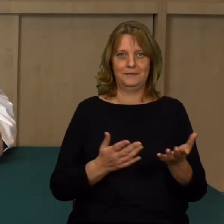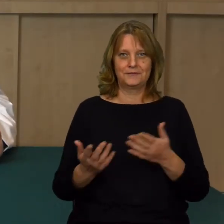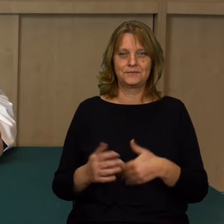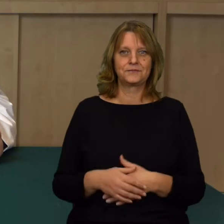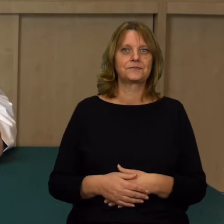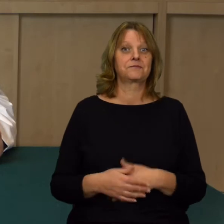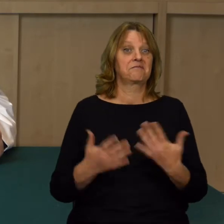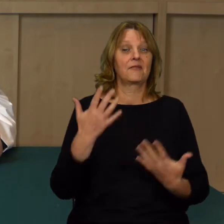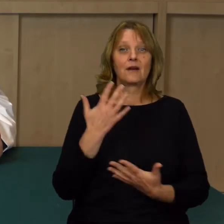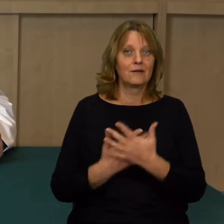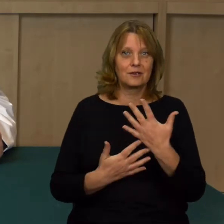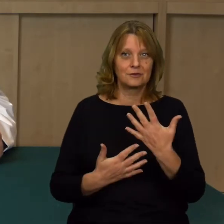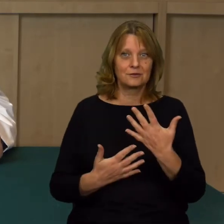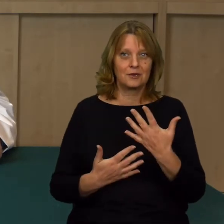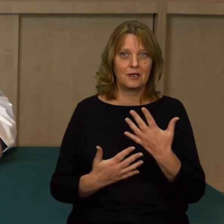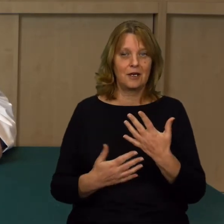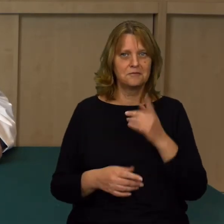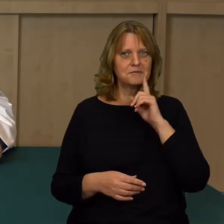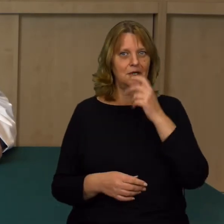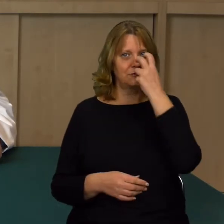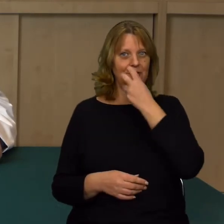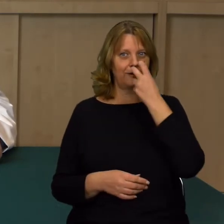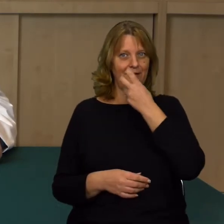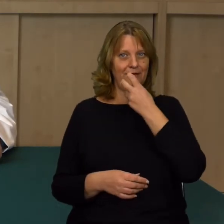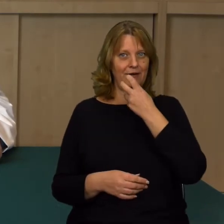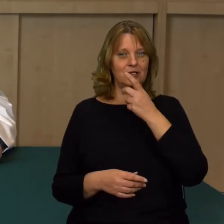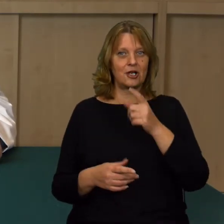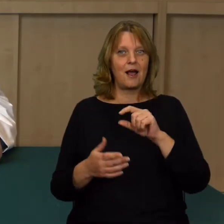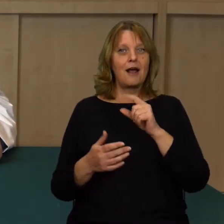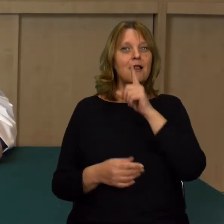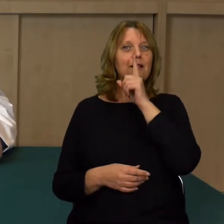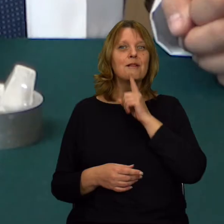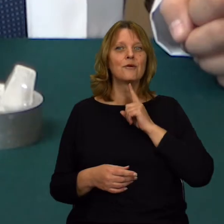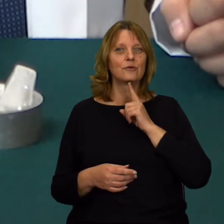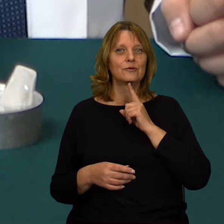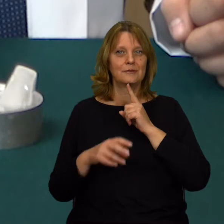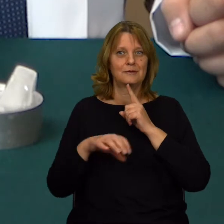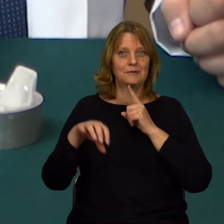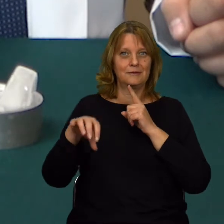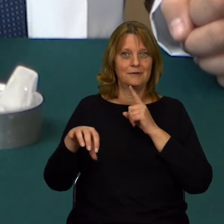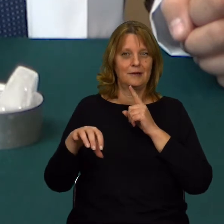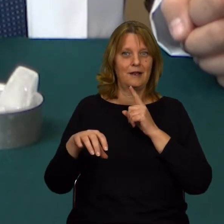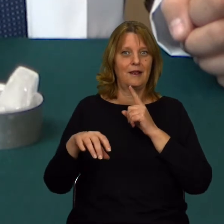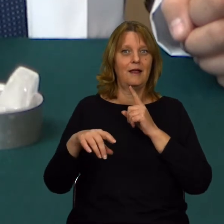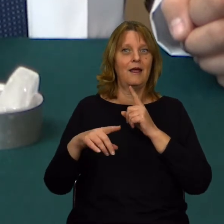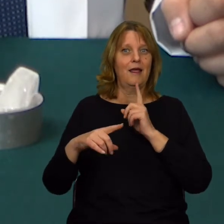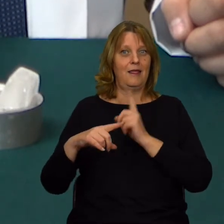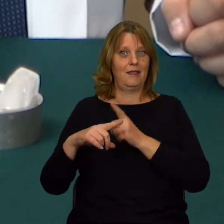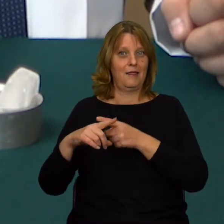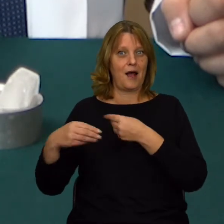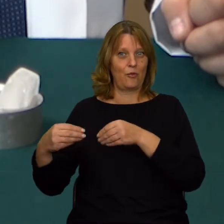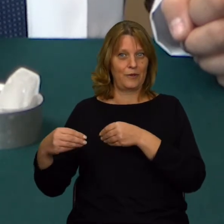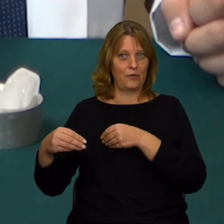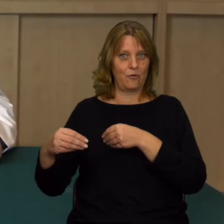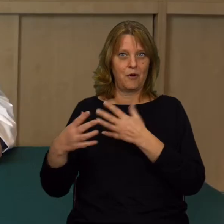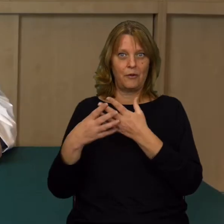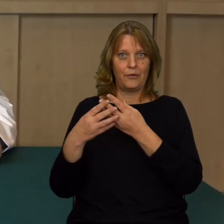I moi drodzy, okazuje się coś bardzo ciekawego, że kostka lodu tutaj na krążku aluminiowym